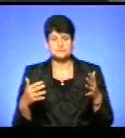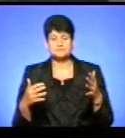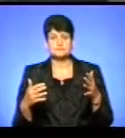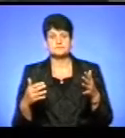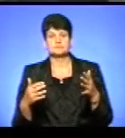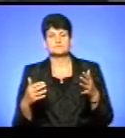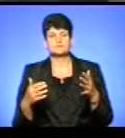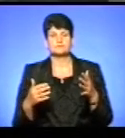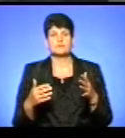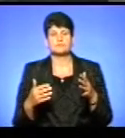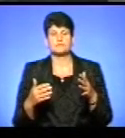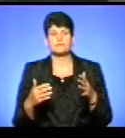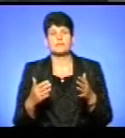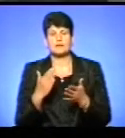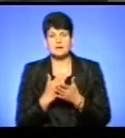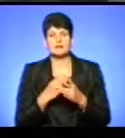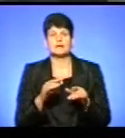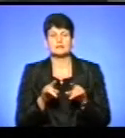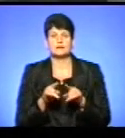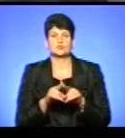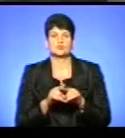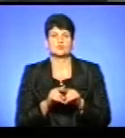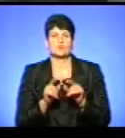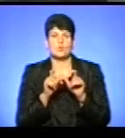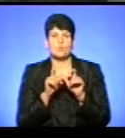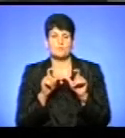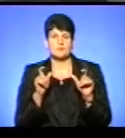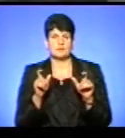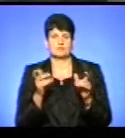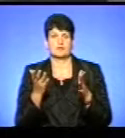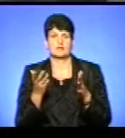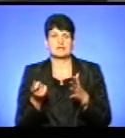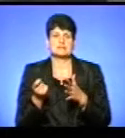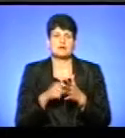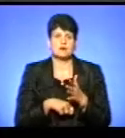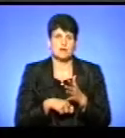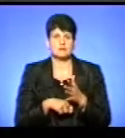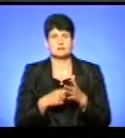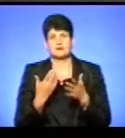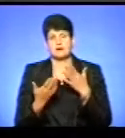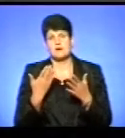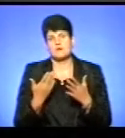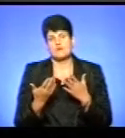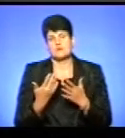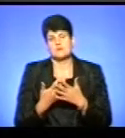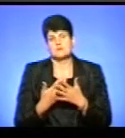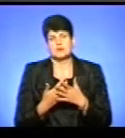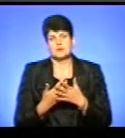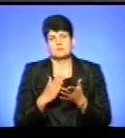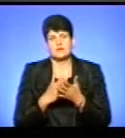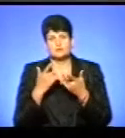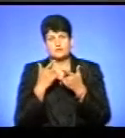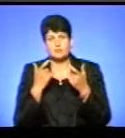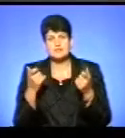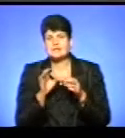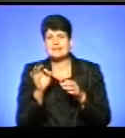об'єкти також на спорудах, які, тобто, або зачинилися, або просто-напросто несуть з собою якусь інформацію